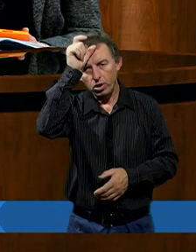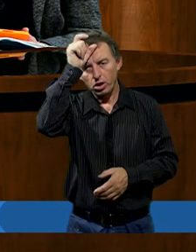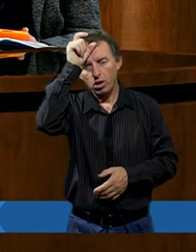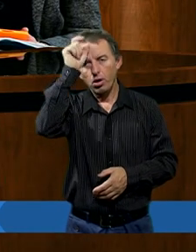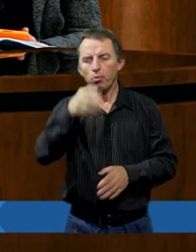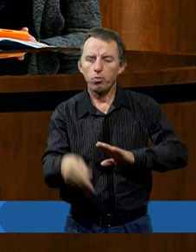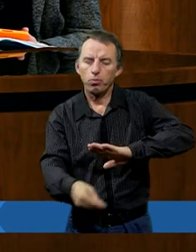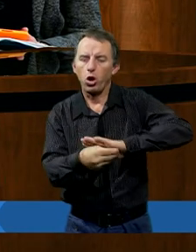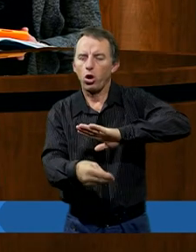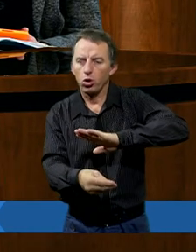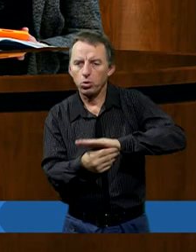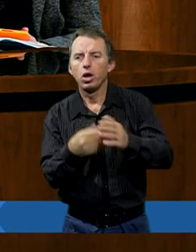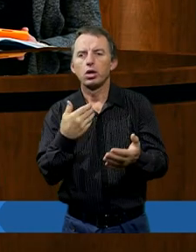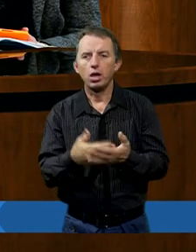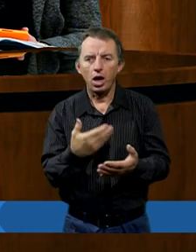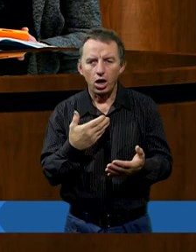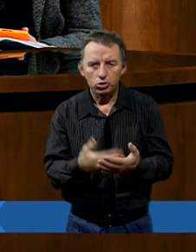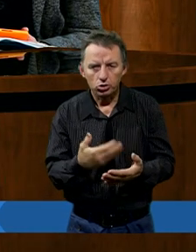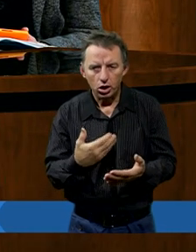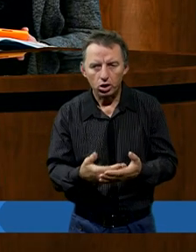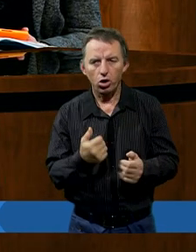Może podpowiem, dlaczego